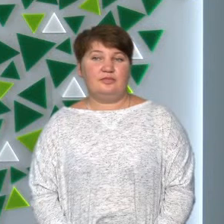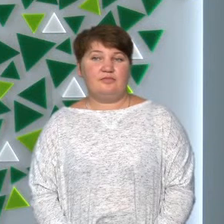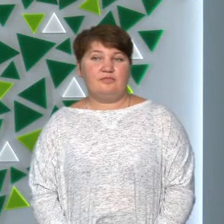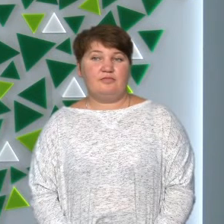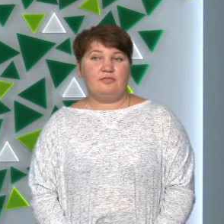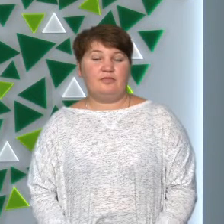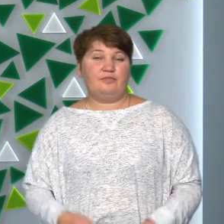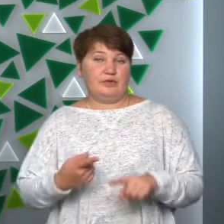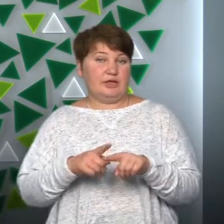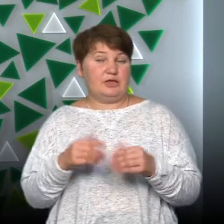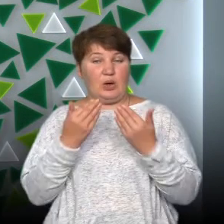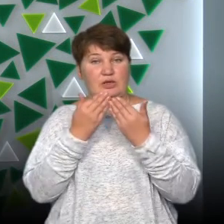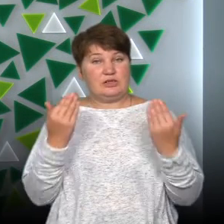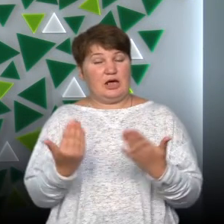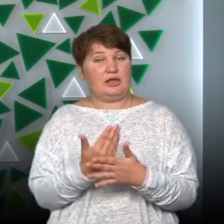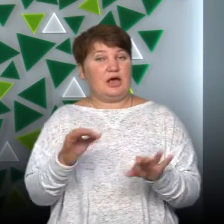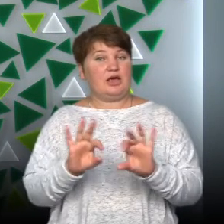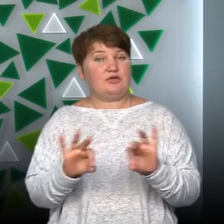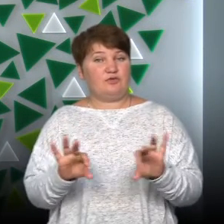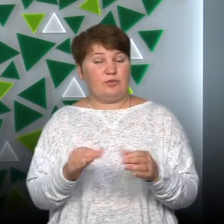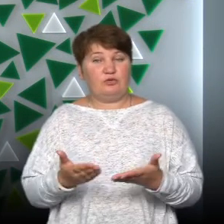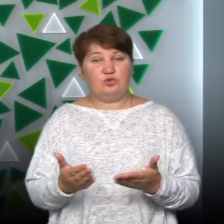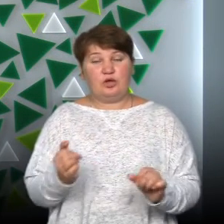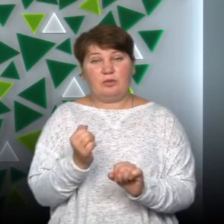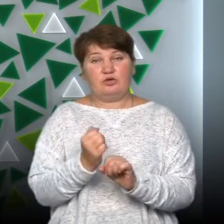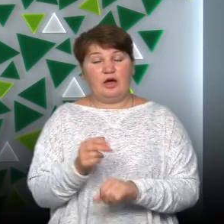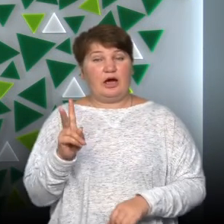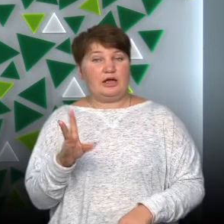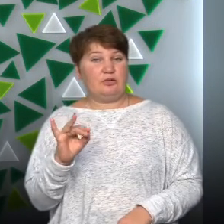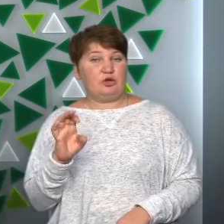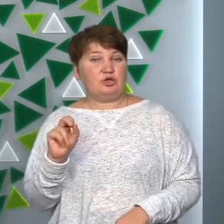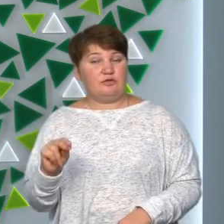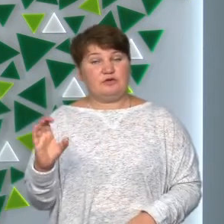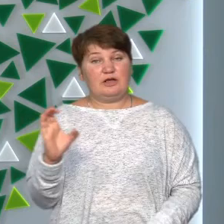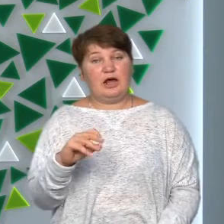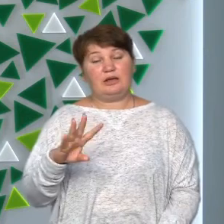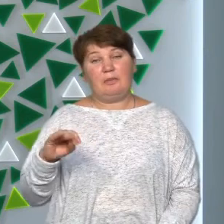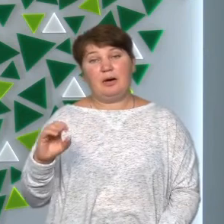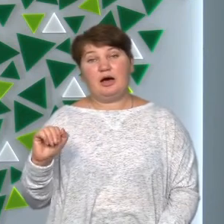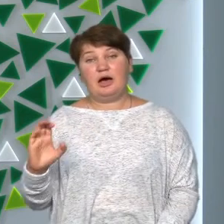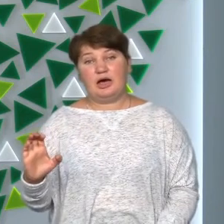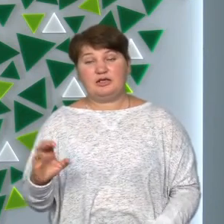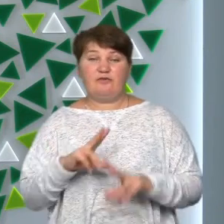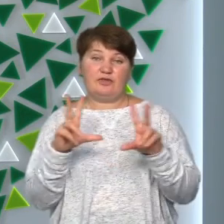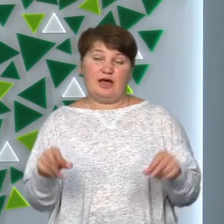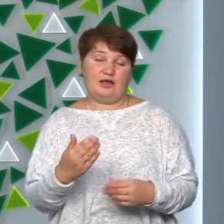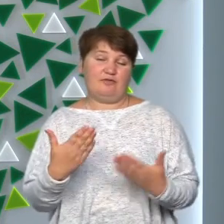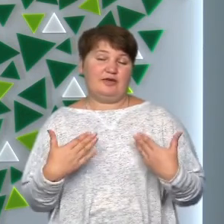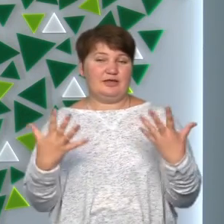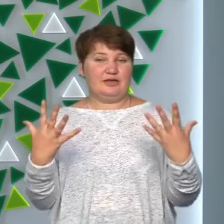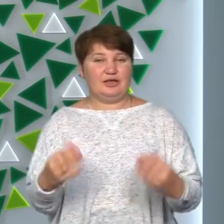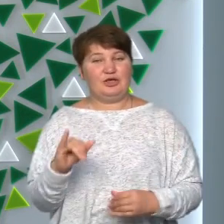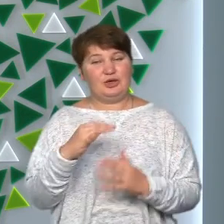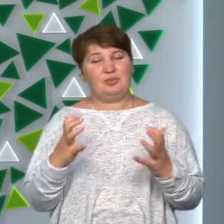Ну і це була остання інформація. У студії працювали Каріна Борисович та Світлана Магас. Вдалих вам вихідних та